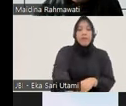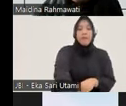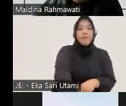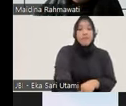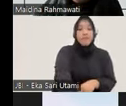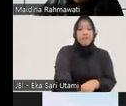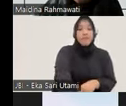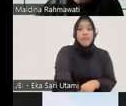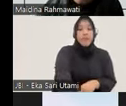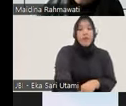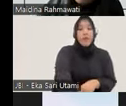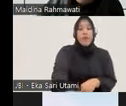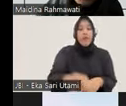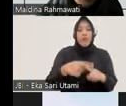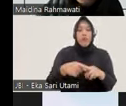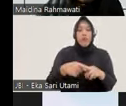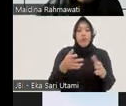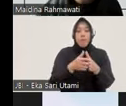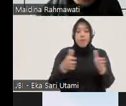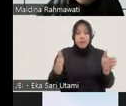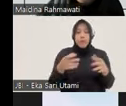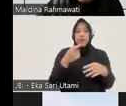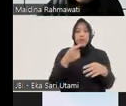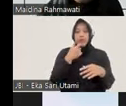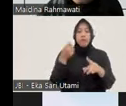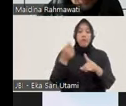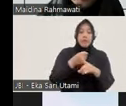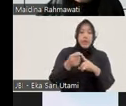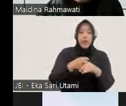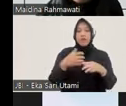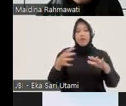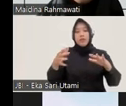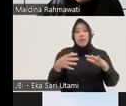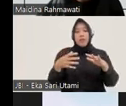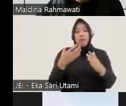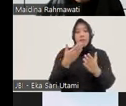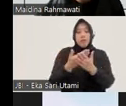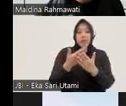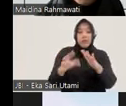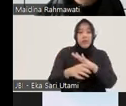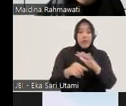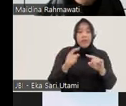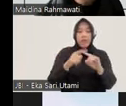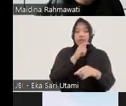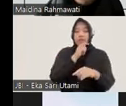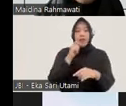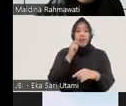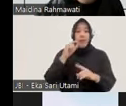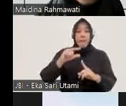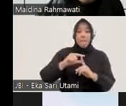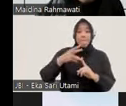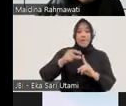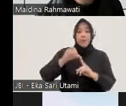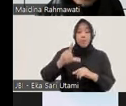terjadi apa namanya terjadi penyiksaan terjadi pemerasan nah tapi justru perpol ini mempertembal bahwa keadaan